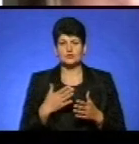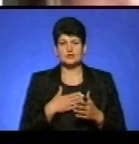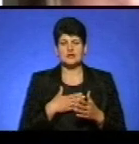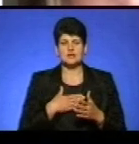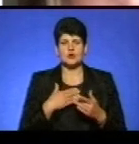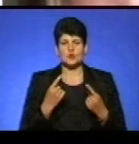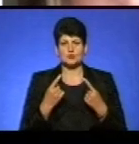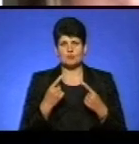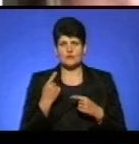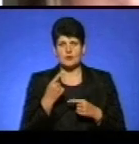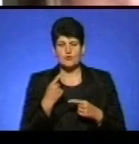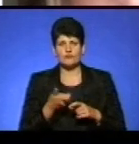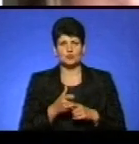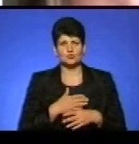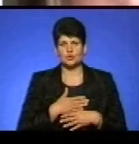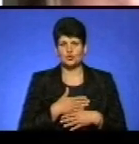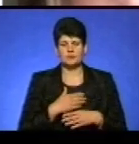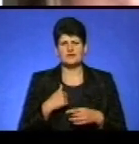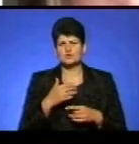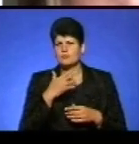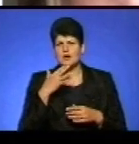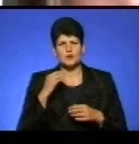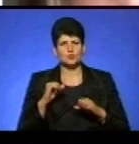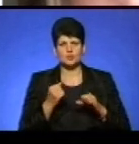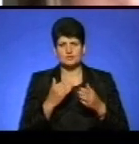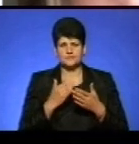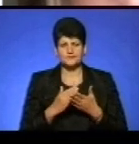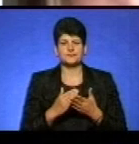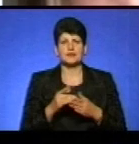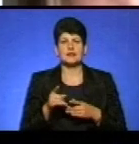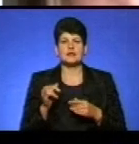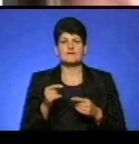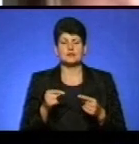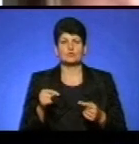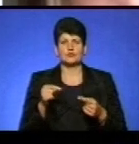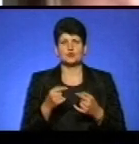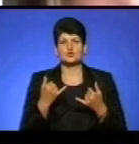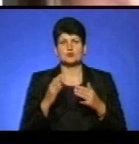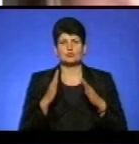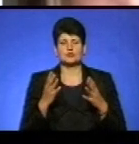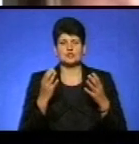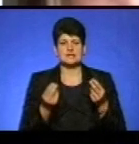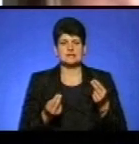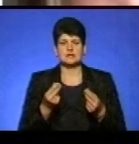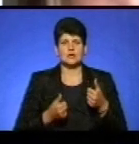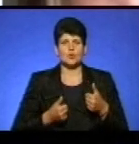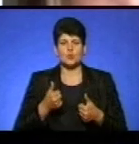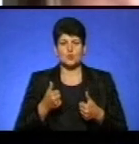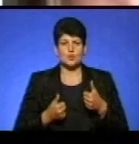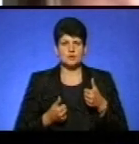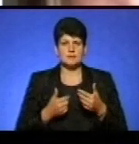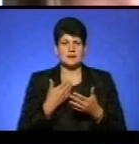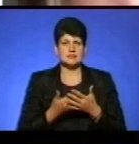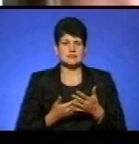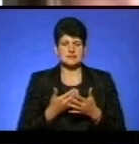на мови з вами дуже люблять. У нас тут вже дуже багато друзів. І відповідно сьогодні ще буде зіграний один конкурс імпровізаційний.